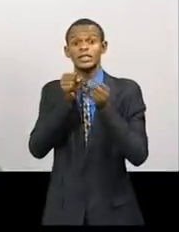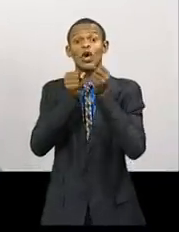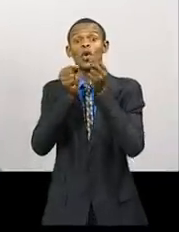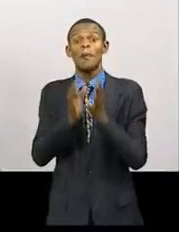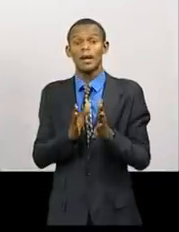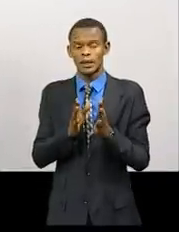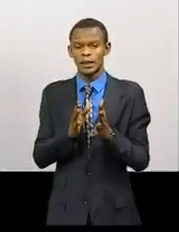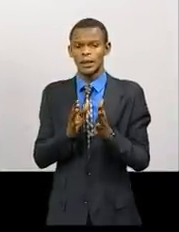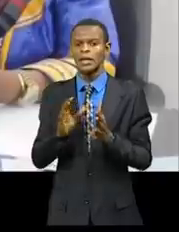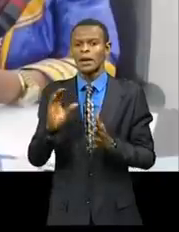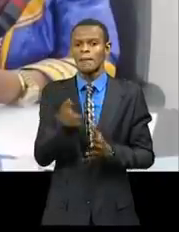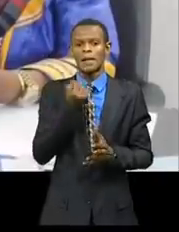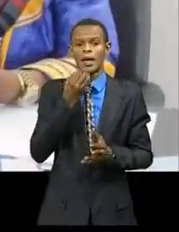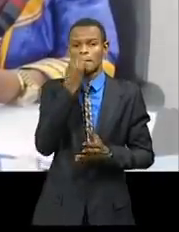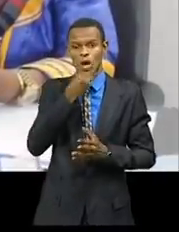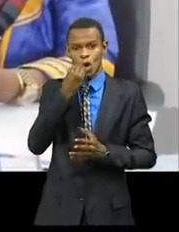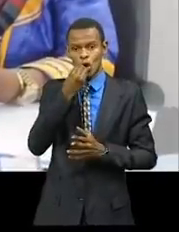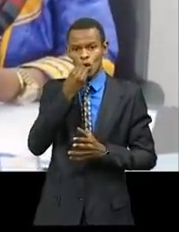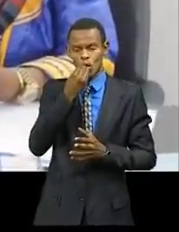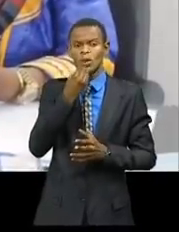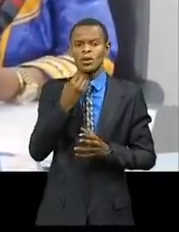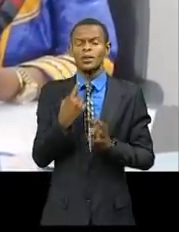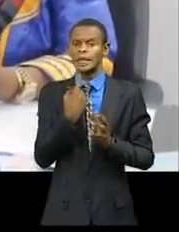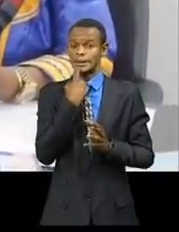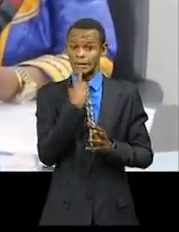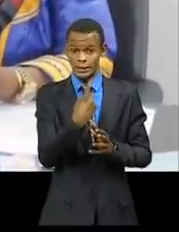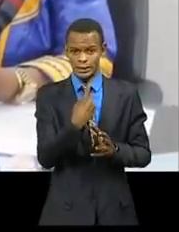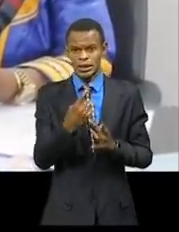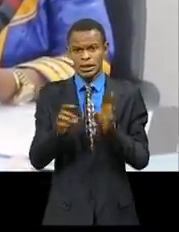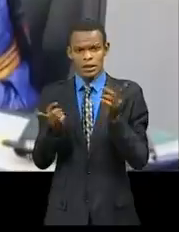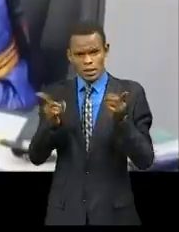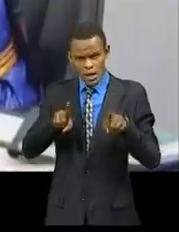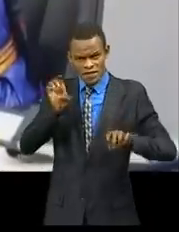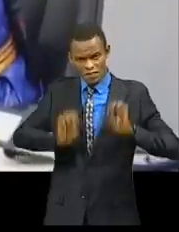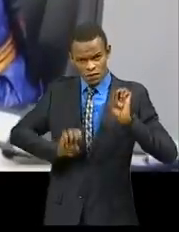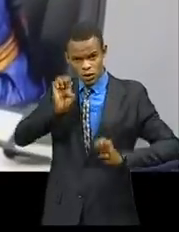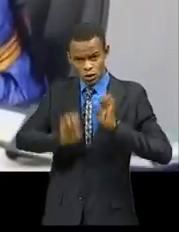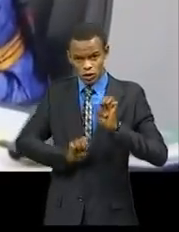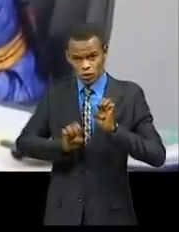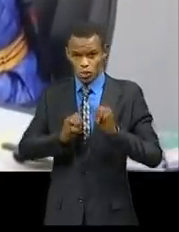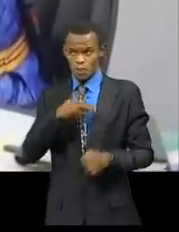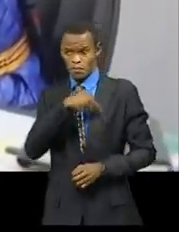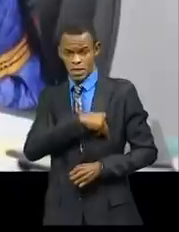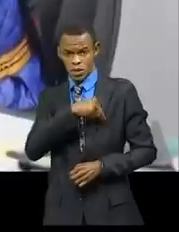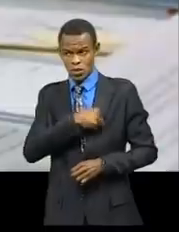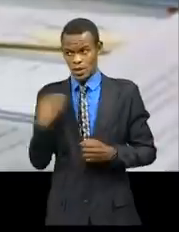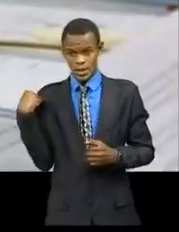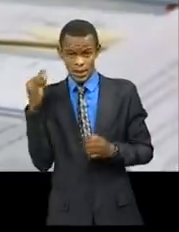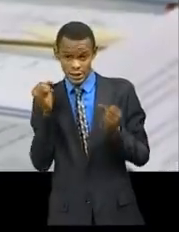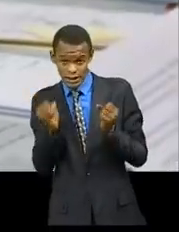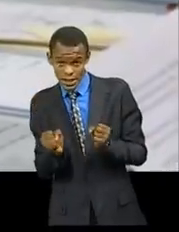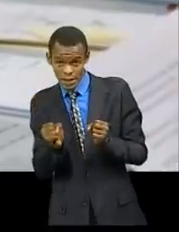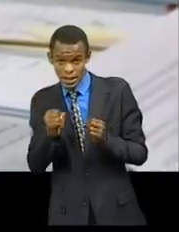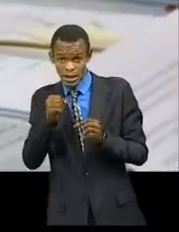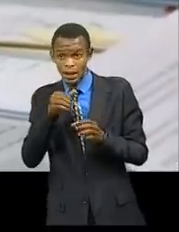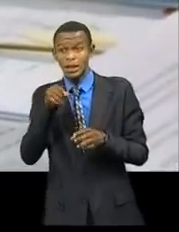mission a indiqué que les résultats de l'évaluation de l'état de siège présenté au Parlement a été positif au